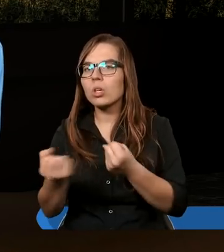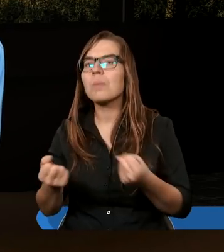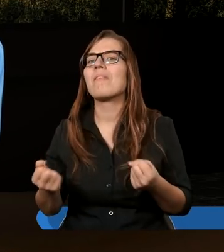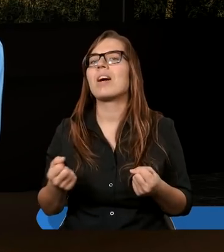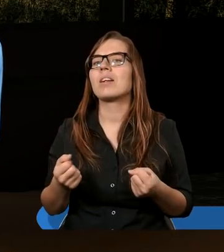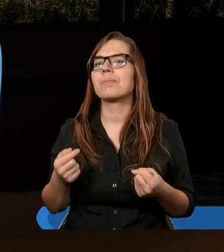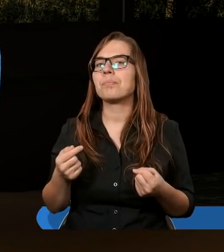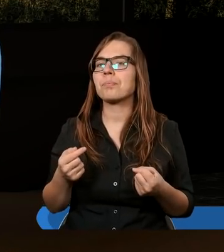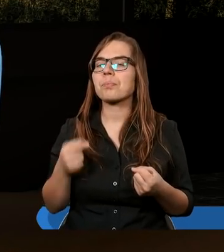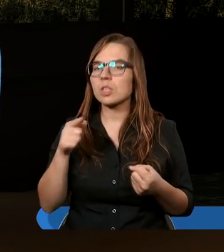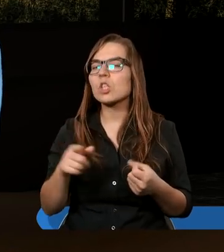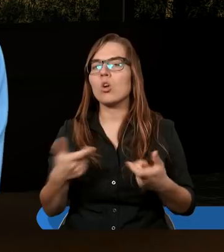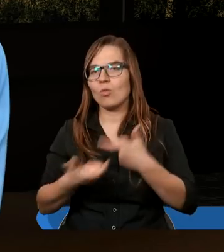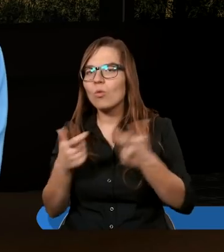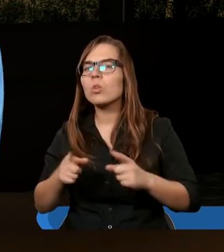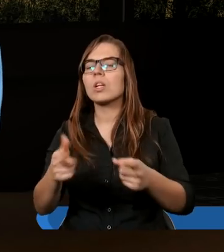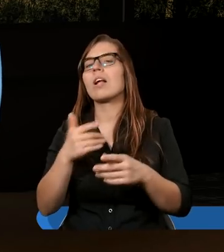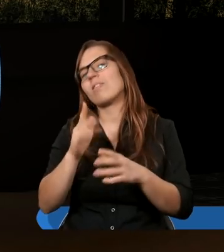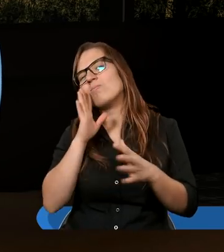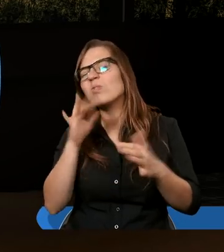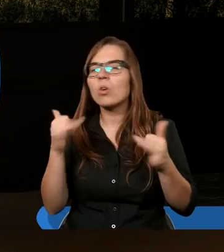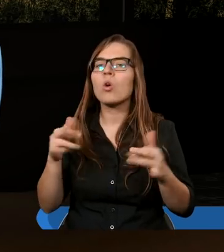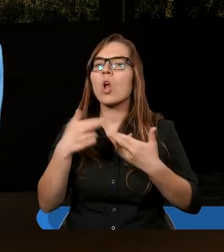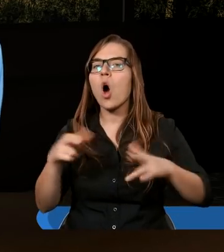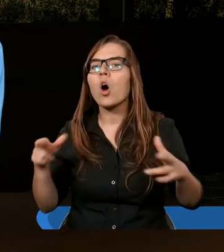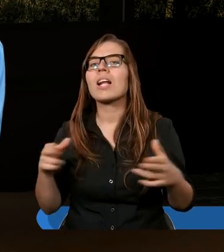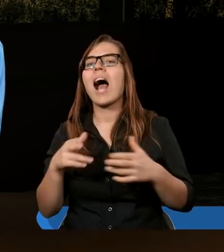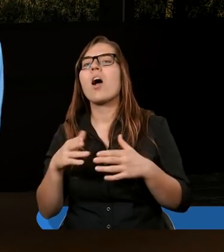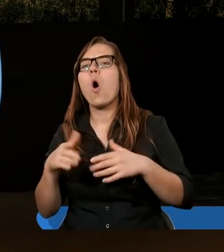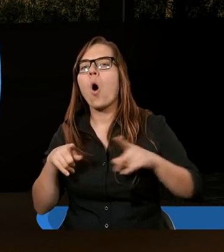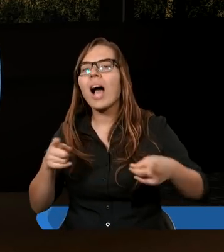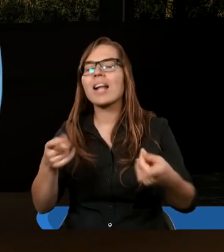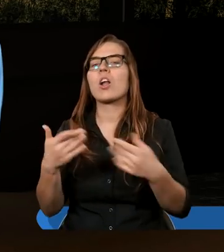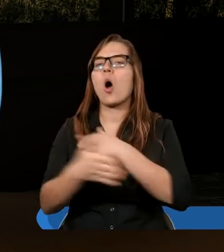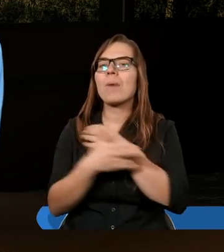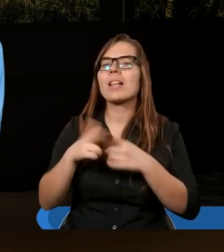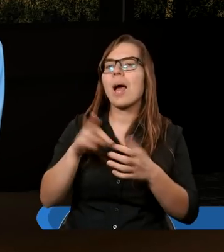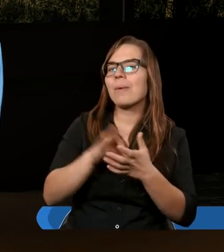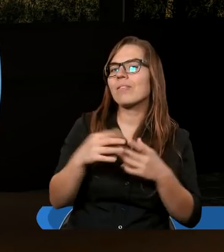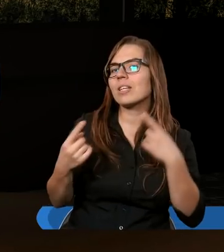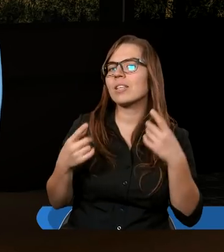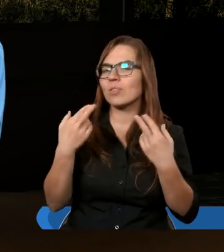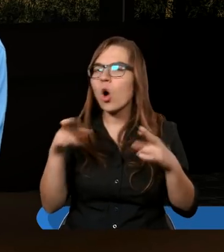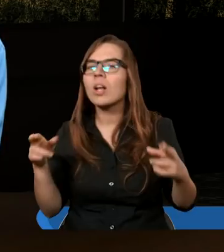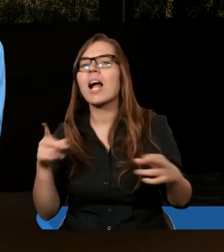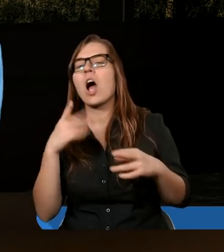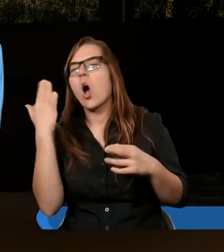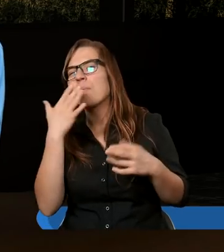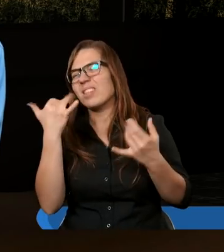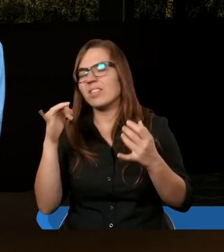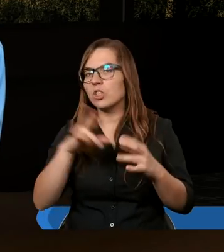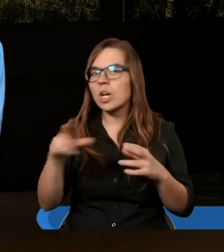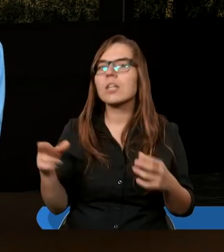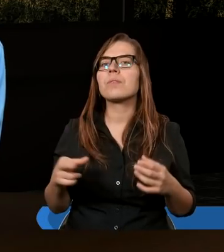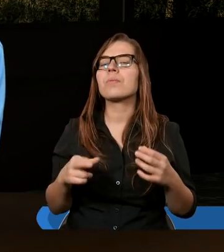Tutaj przez jakiś czas funkcjonowała również pewnego rodzaju organizacja oparta na pewnego rodzaju komunizmie, socjalizmie.